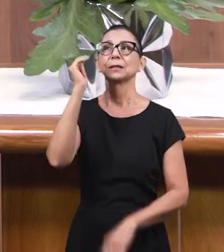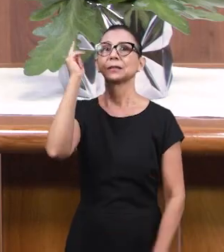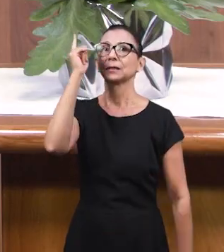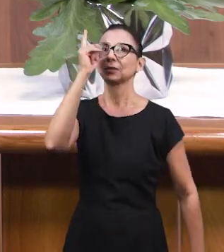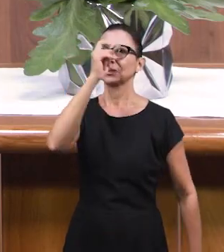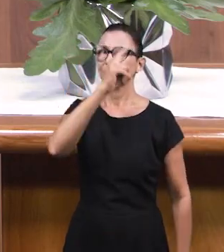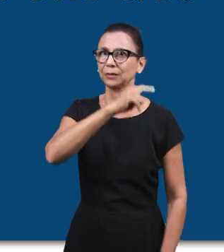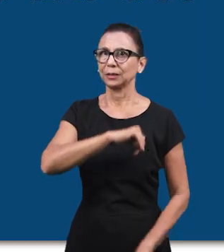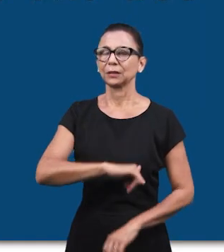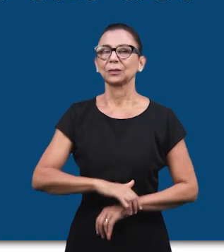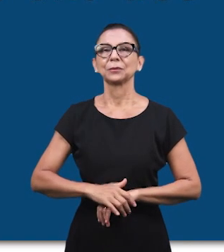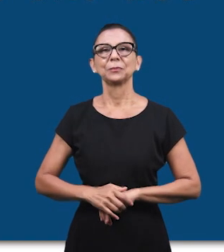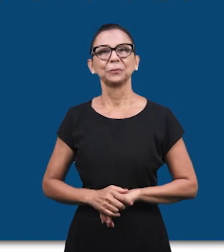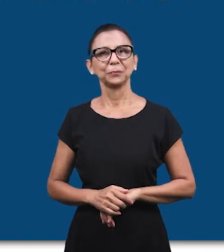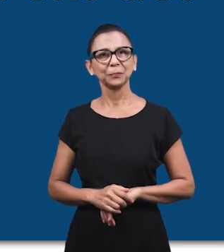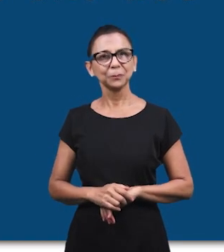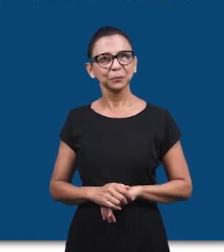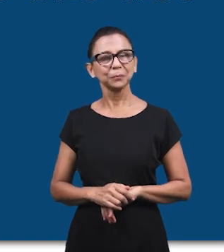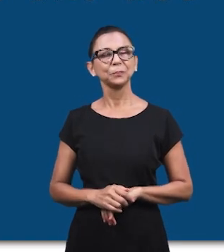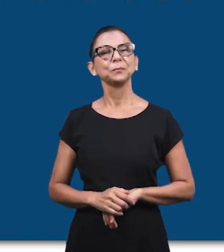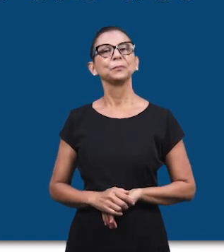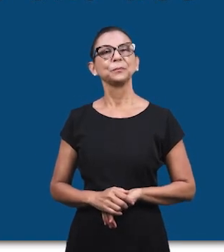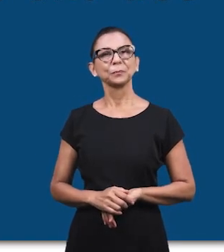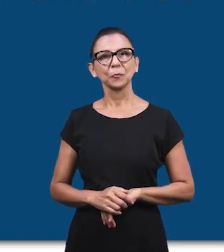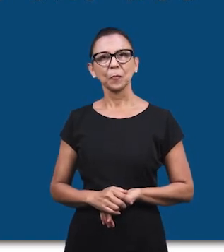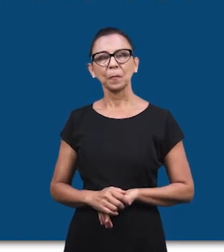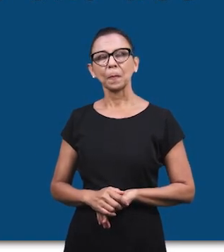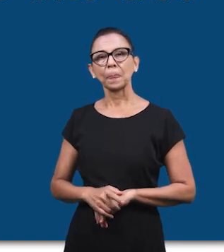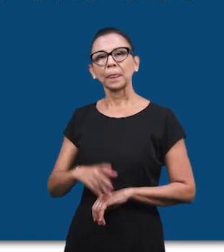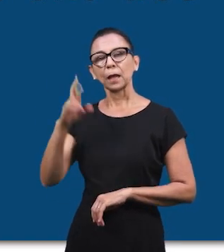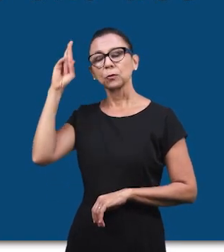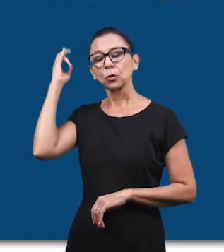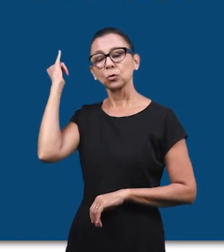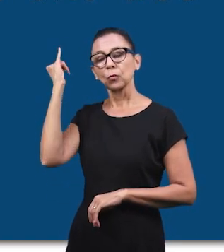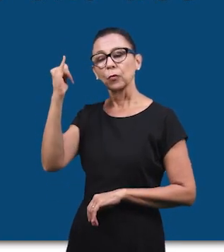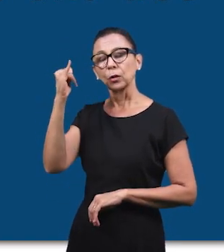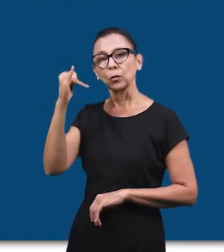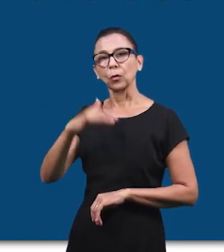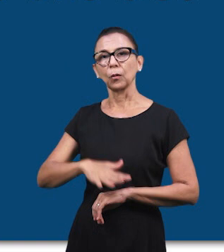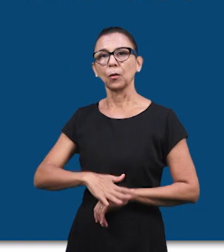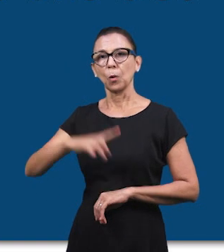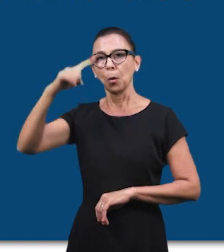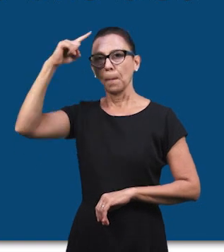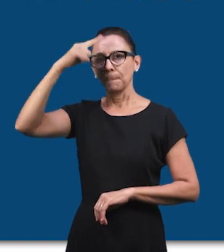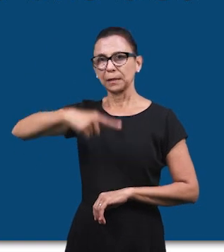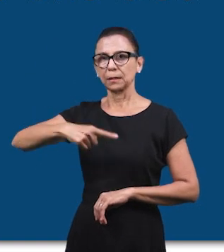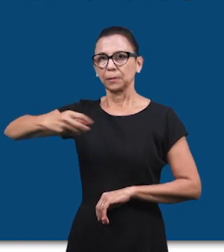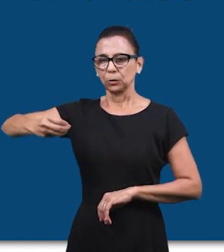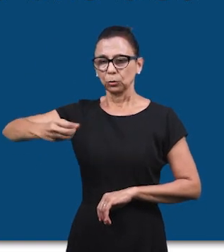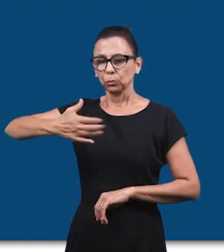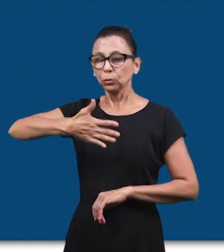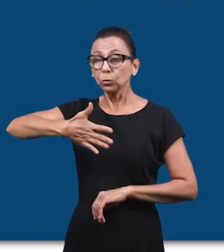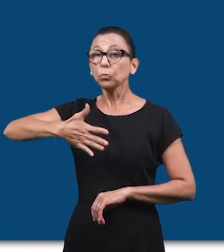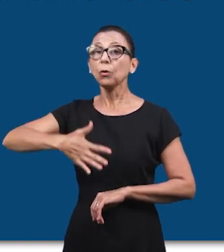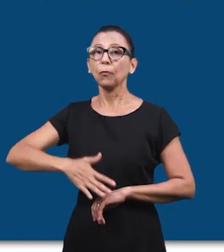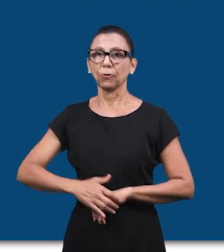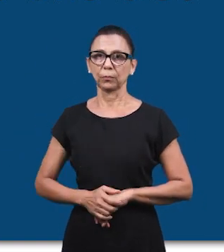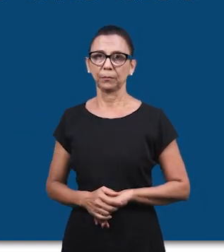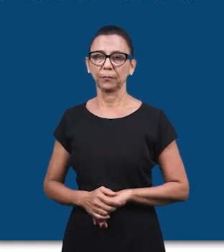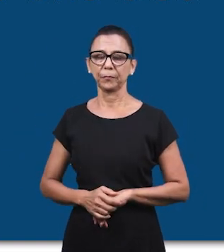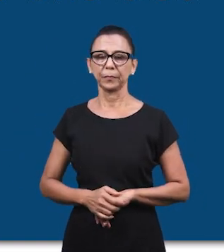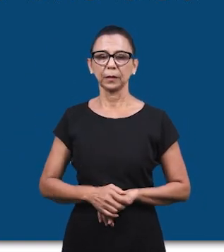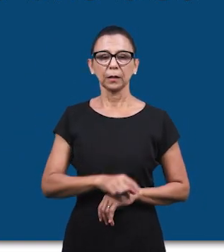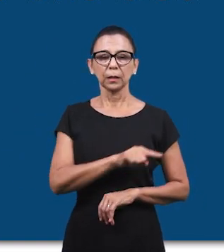говорит. Я вам даю новую заповедь. Он говорит. Я вам даю новую заповедь.